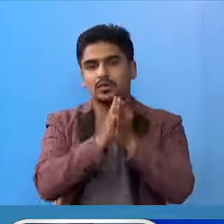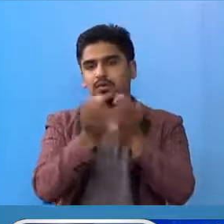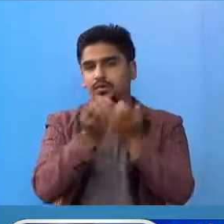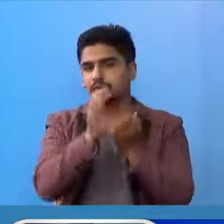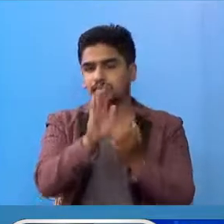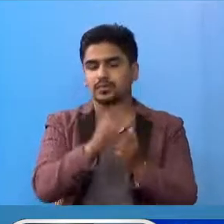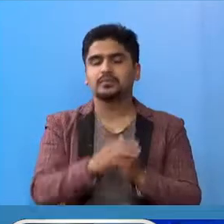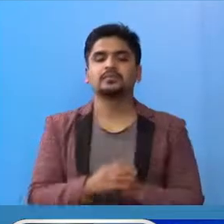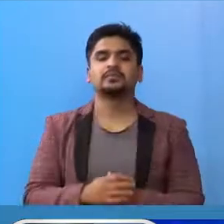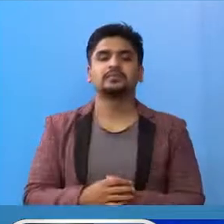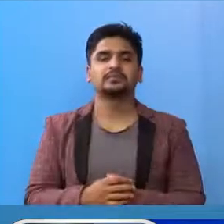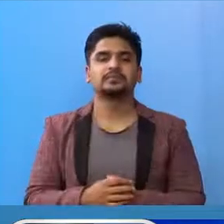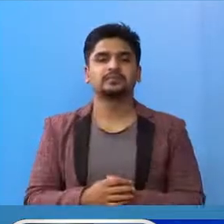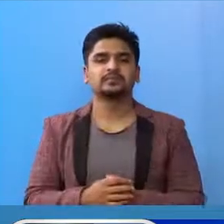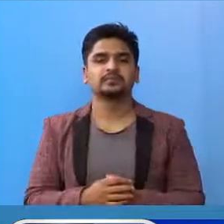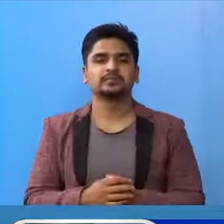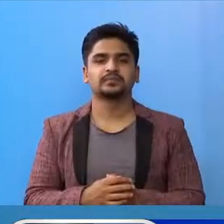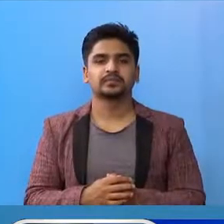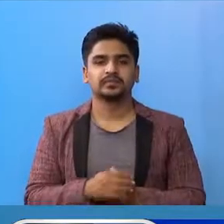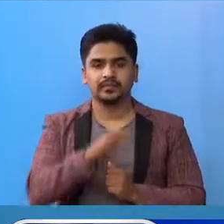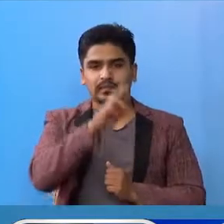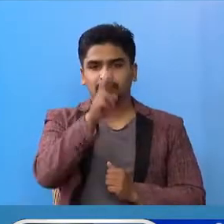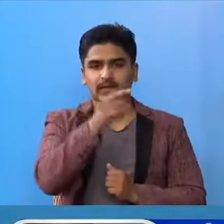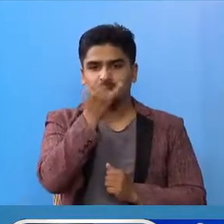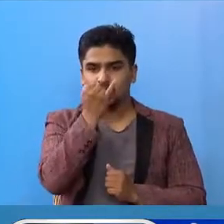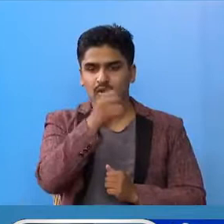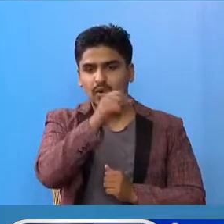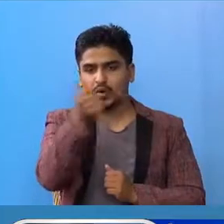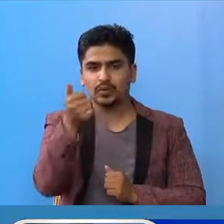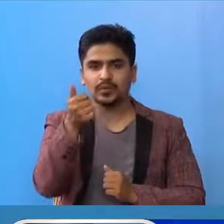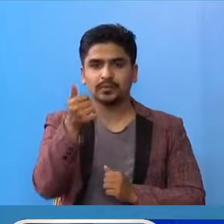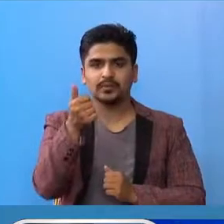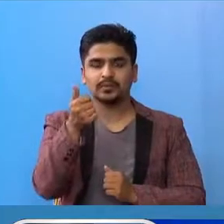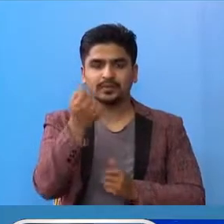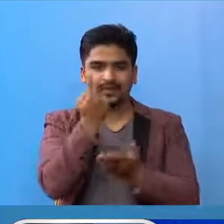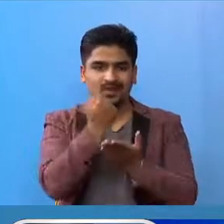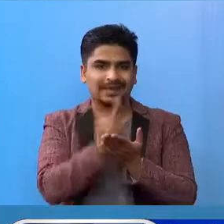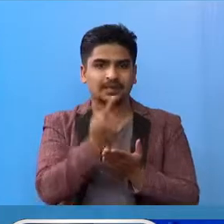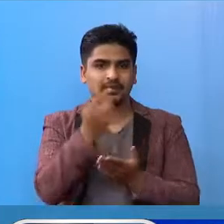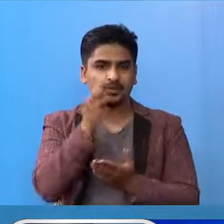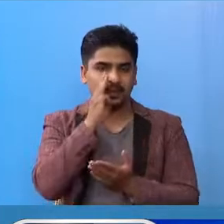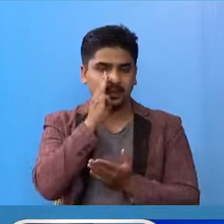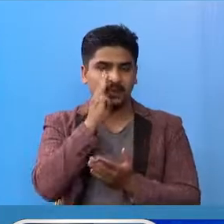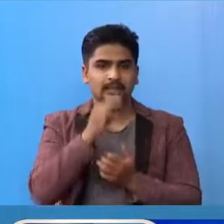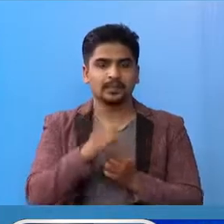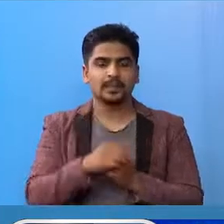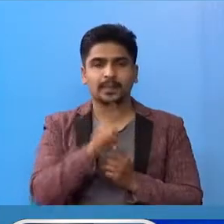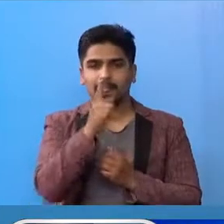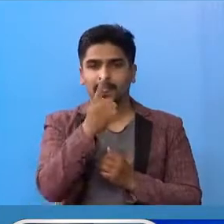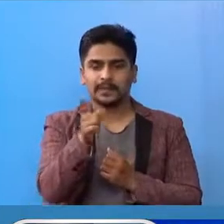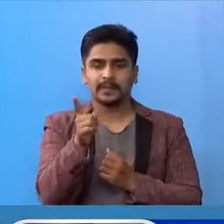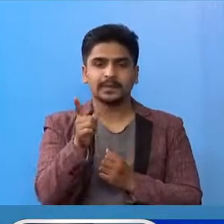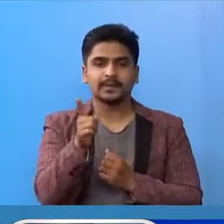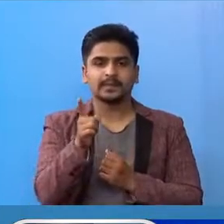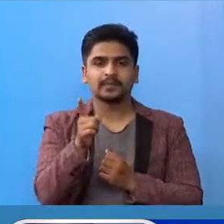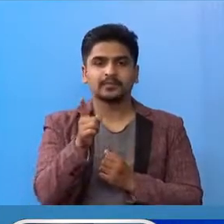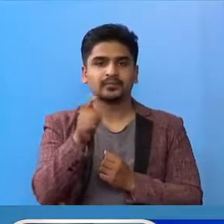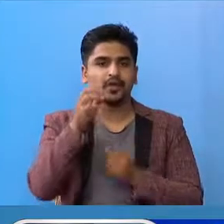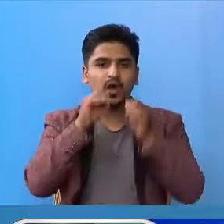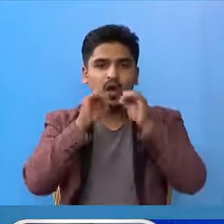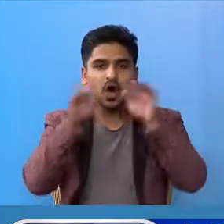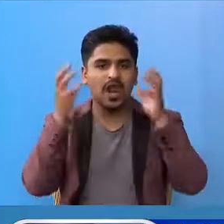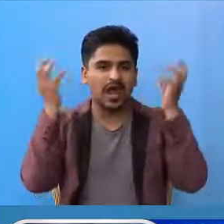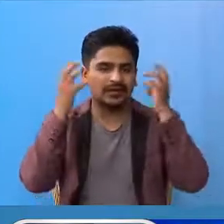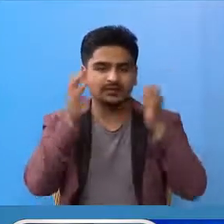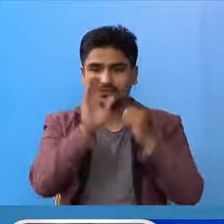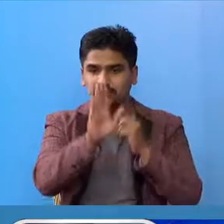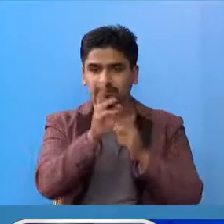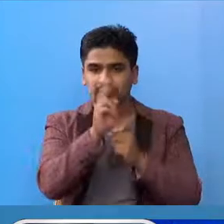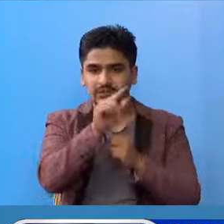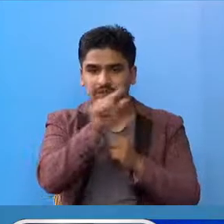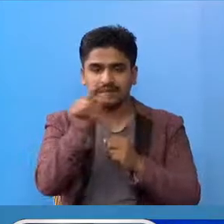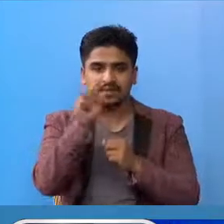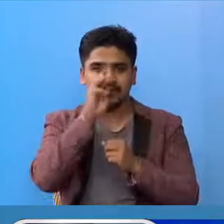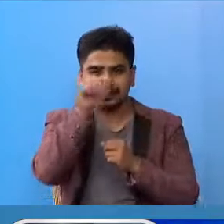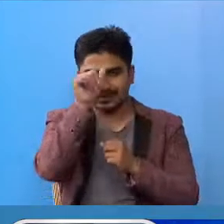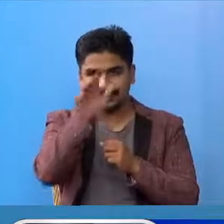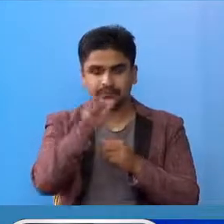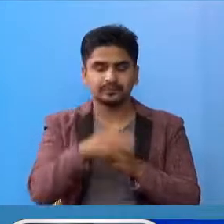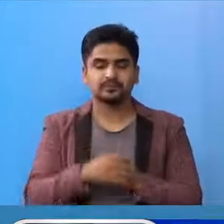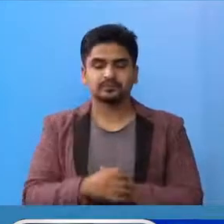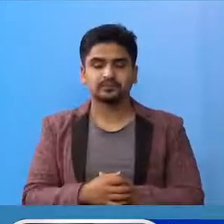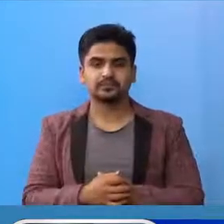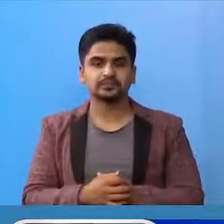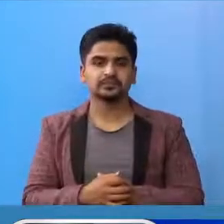अनुर